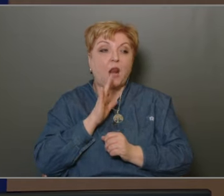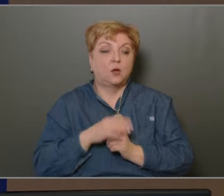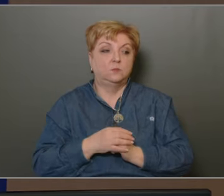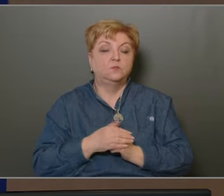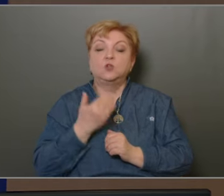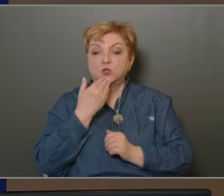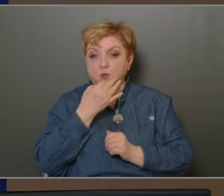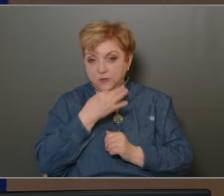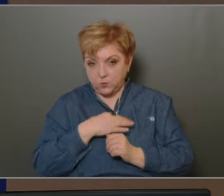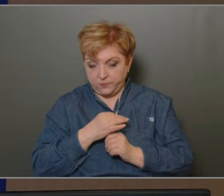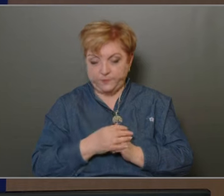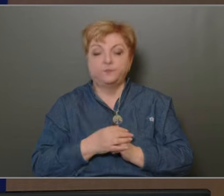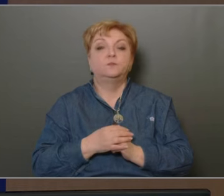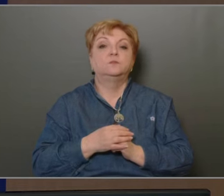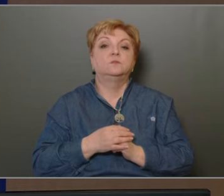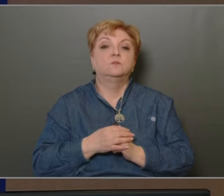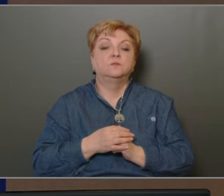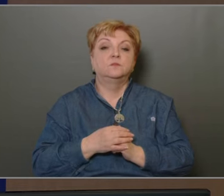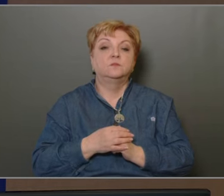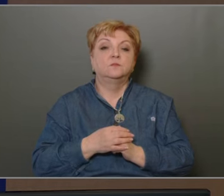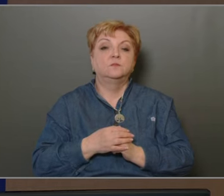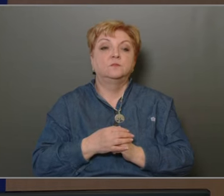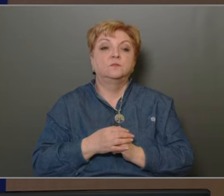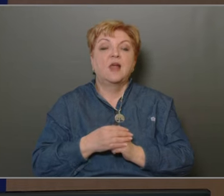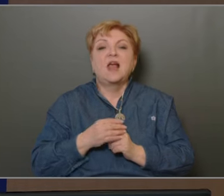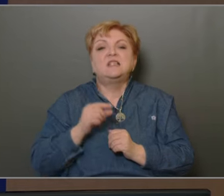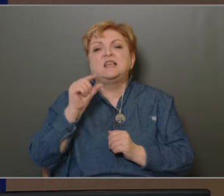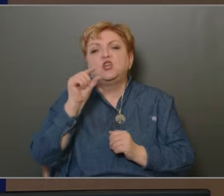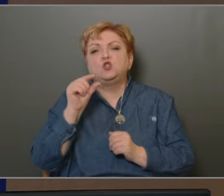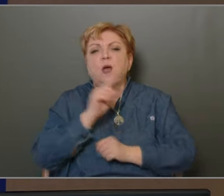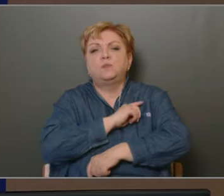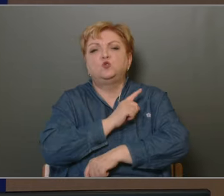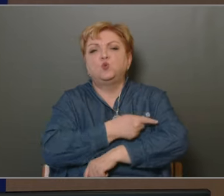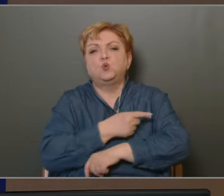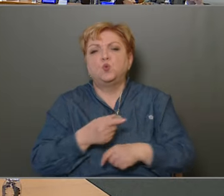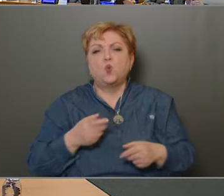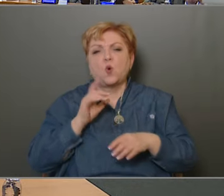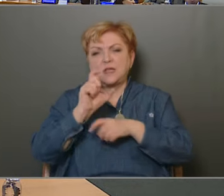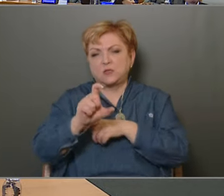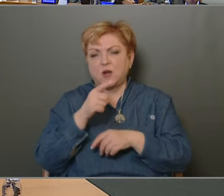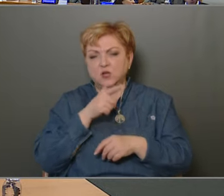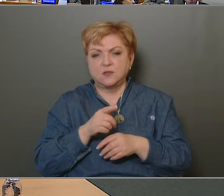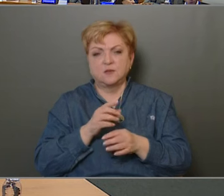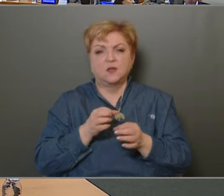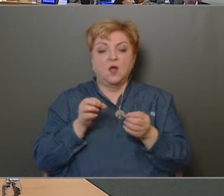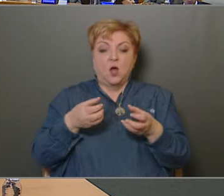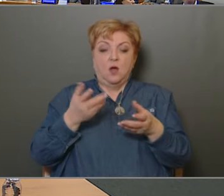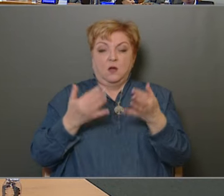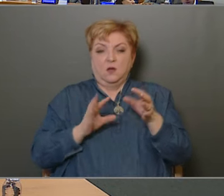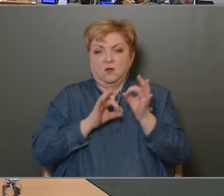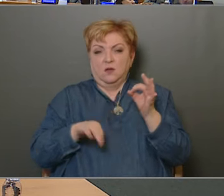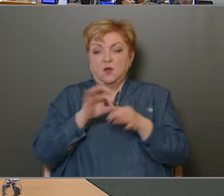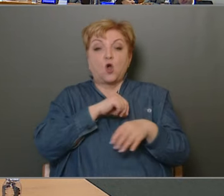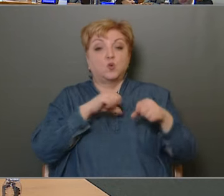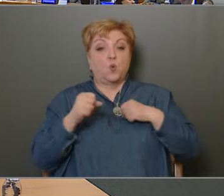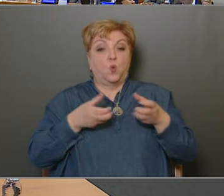Köszönöm a szólt polgármester úr. Ez egy kisebb súlyú hozzászólás. Az előterjesztés összegezésében szerepelt, hogy az